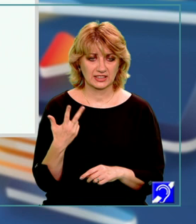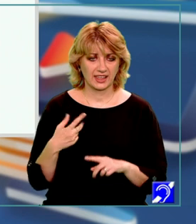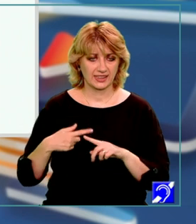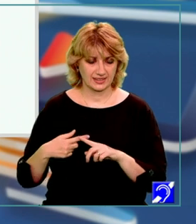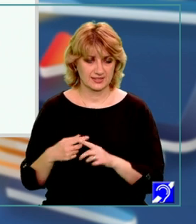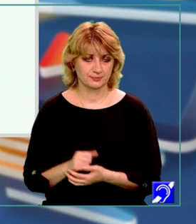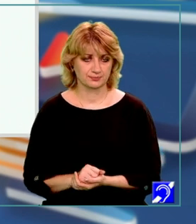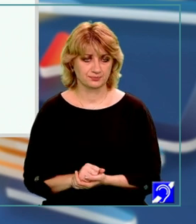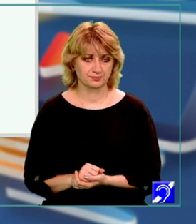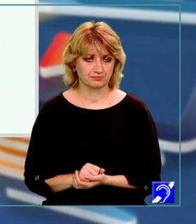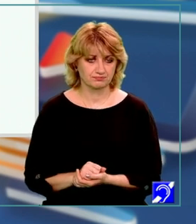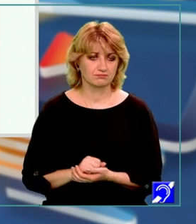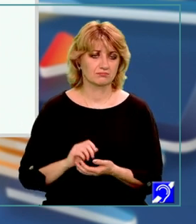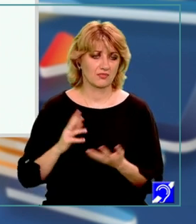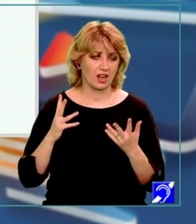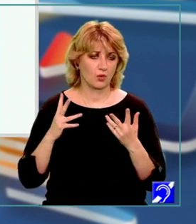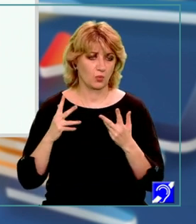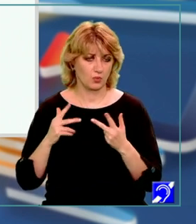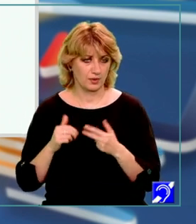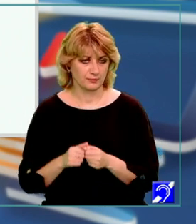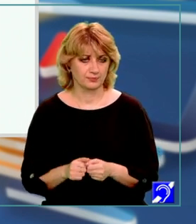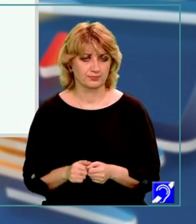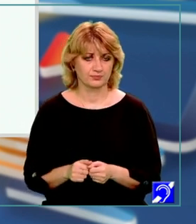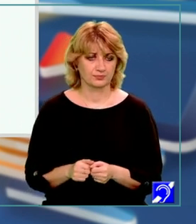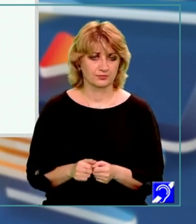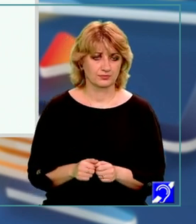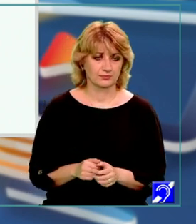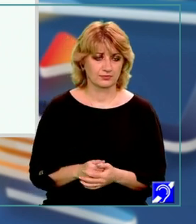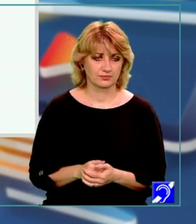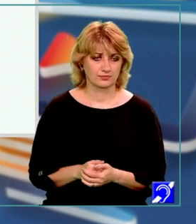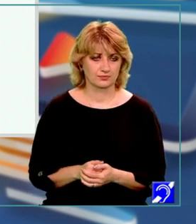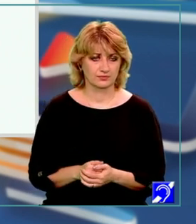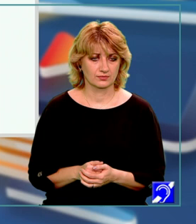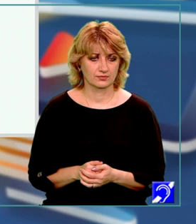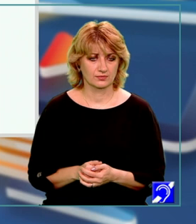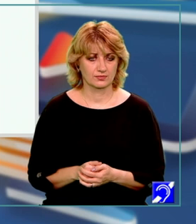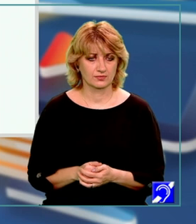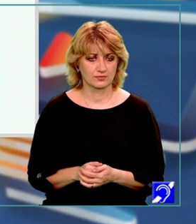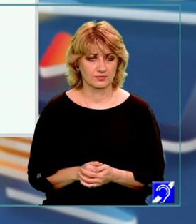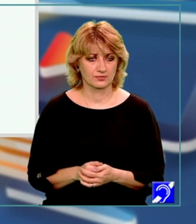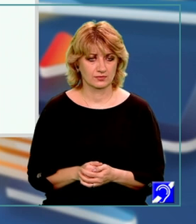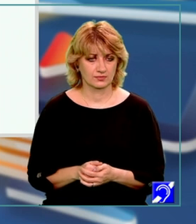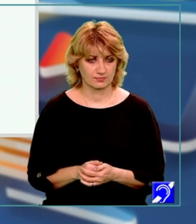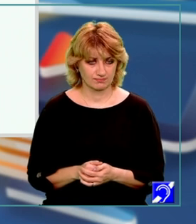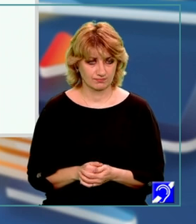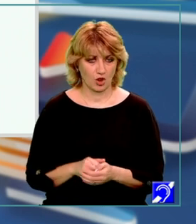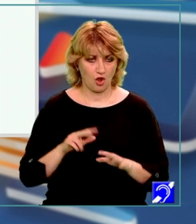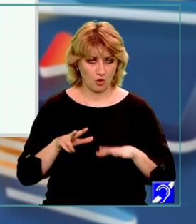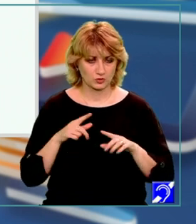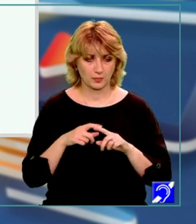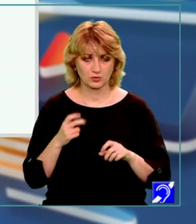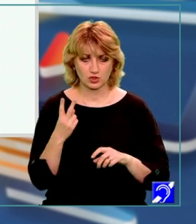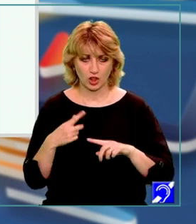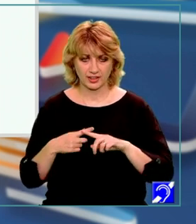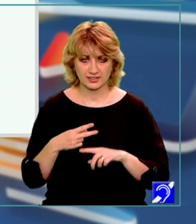3X distribuim 2 ori 8, 16 minus 2X este egal cu 3X și